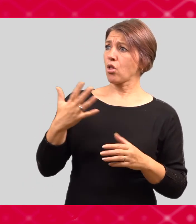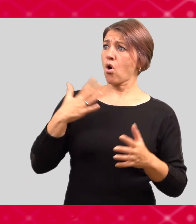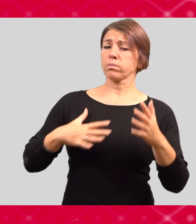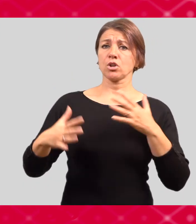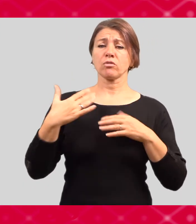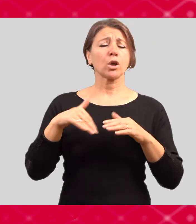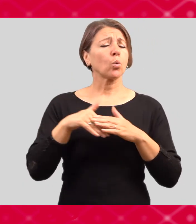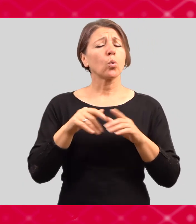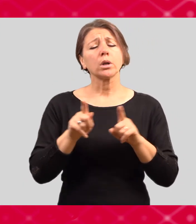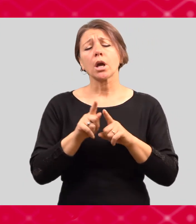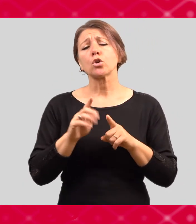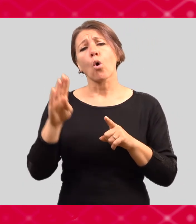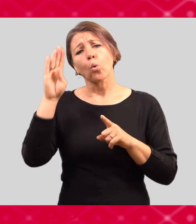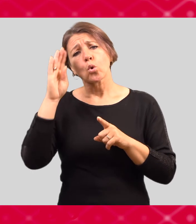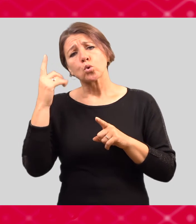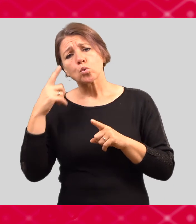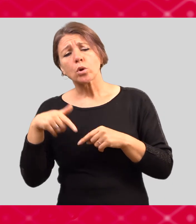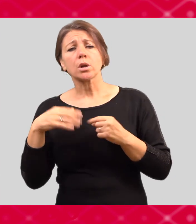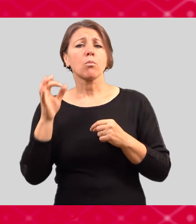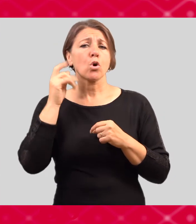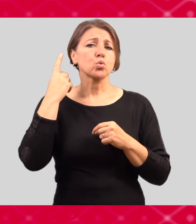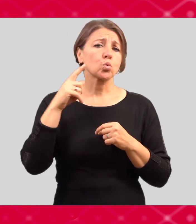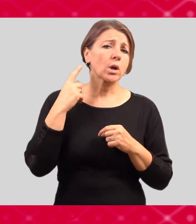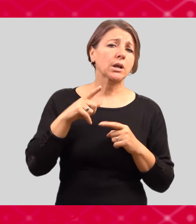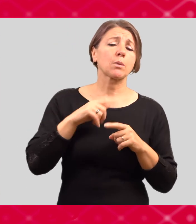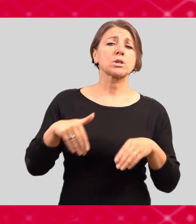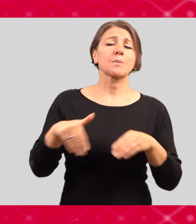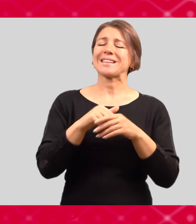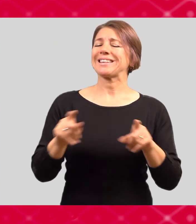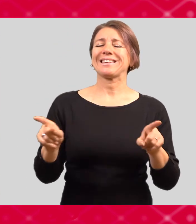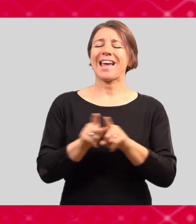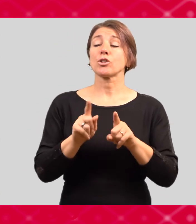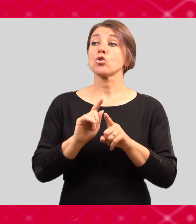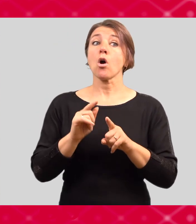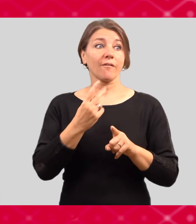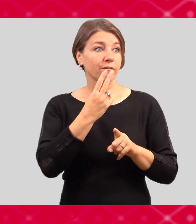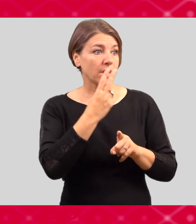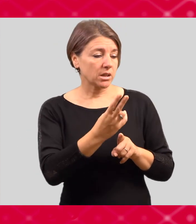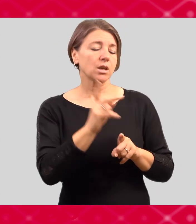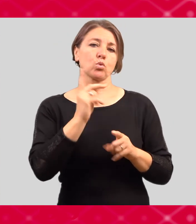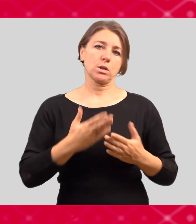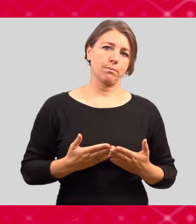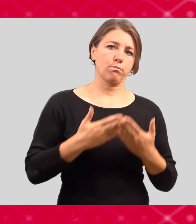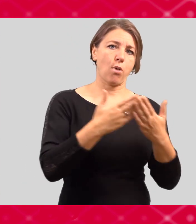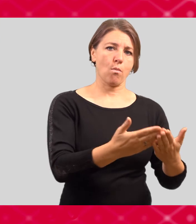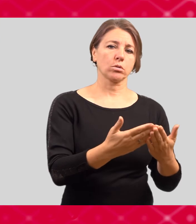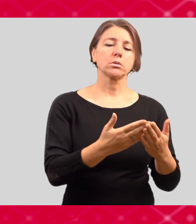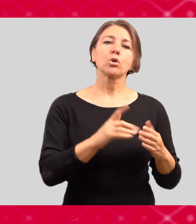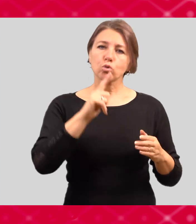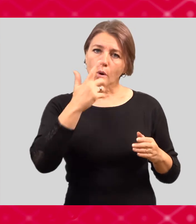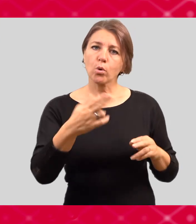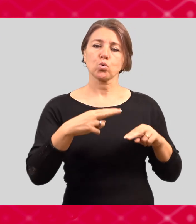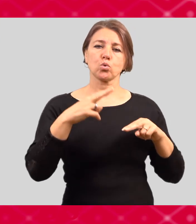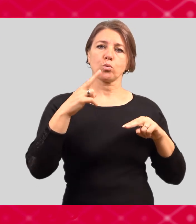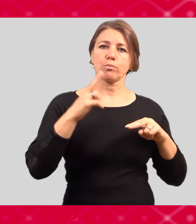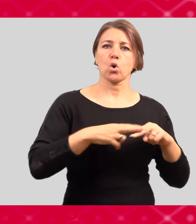takového stane, jaké kroky budou následovat. Co se bude dít v případě, že oznámí nějaké nevhodné chování student